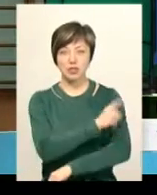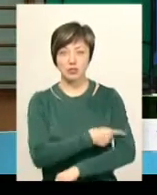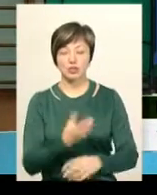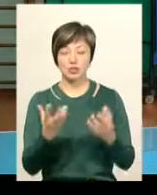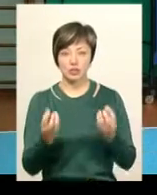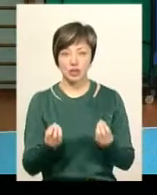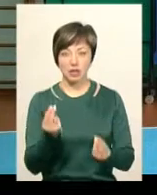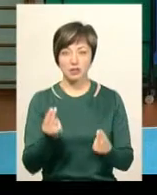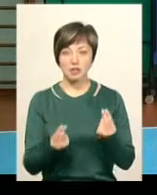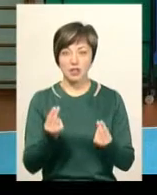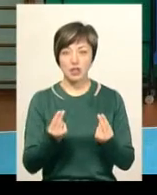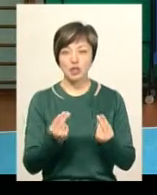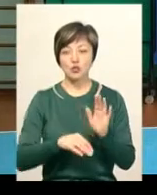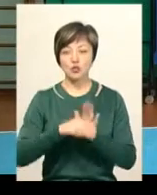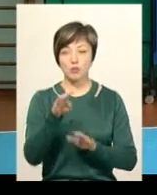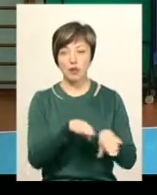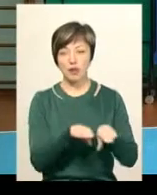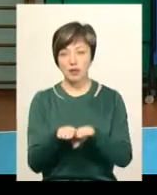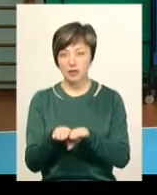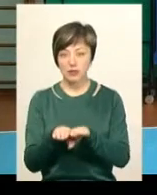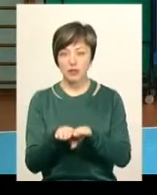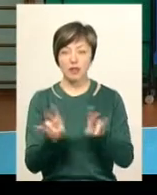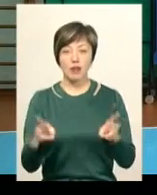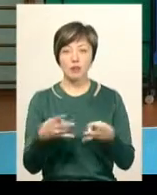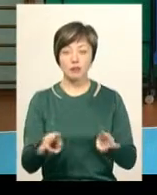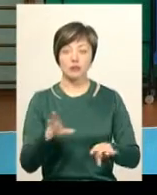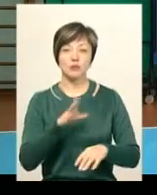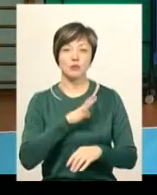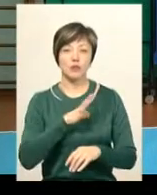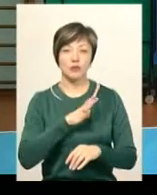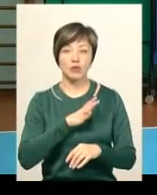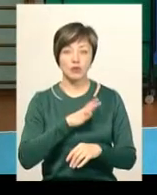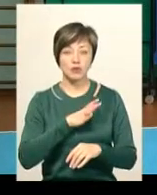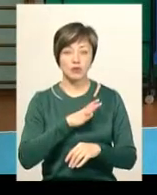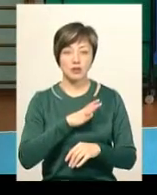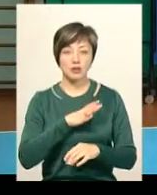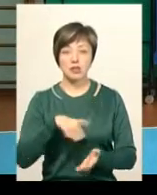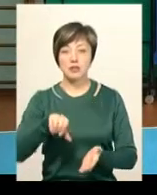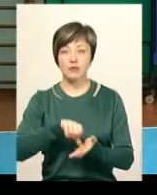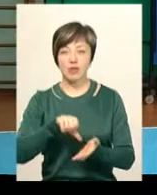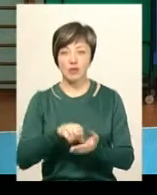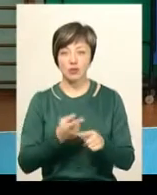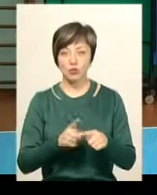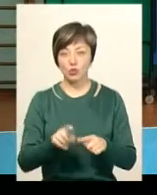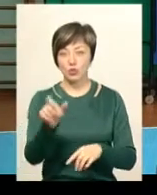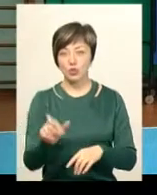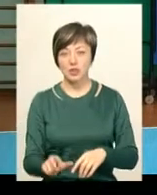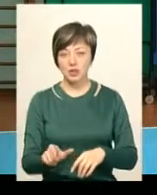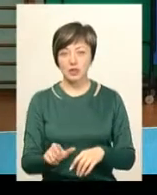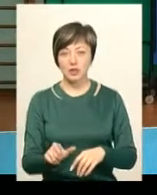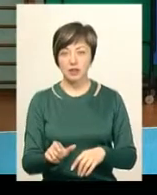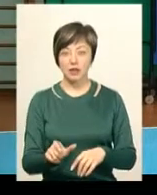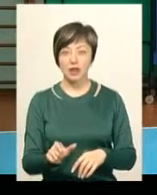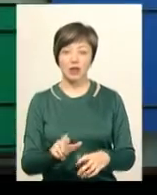гравцем суперліги. Думаю, що не потрібно було представляти ту людину. Тому і такий